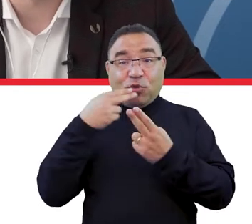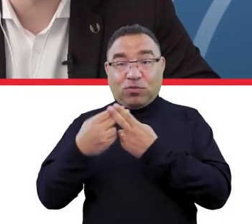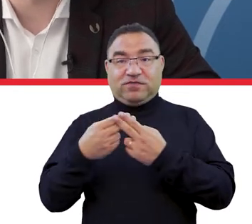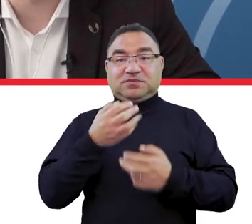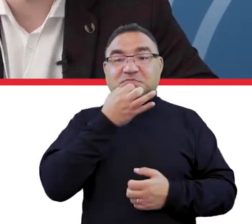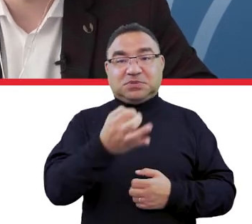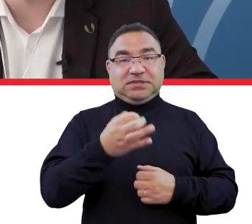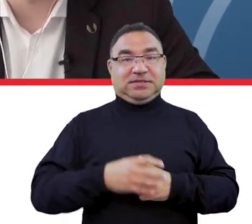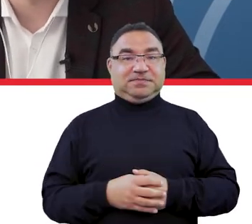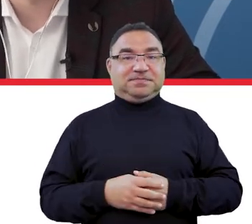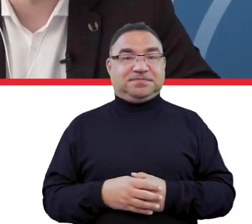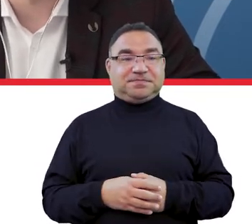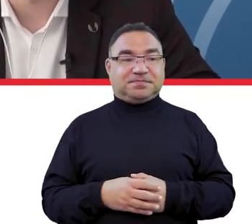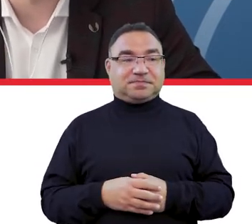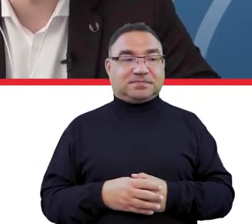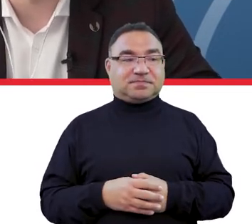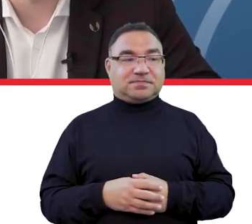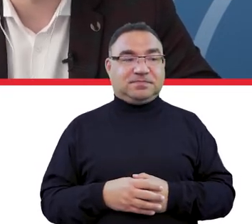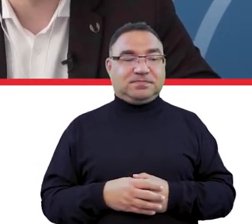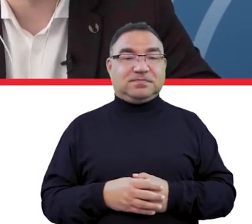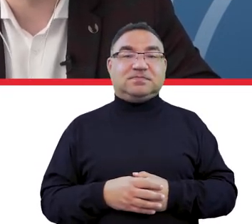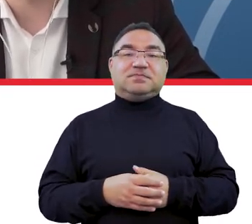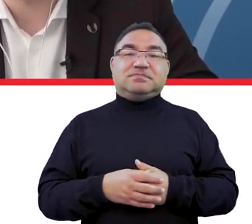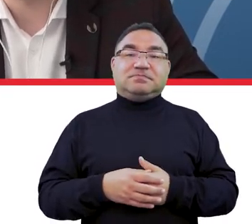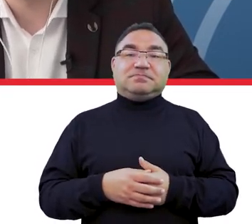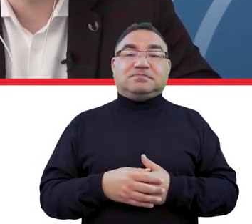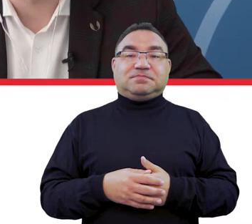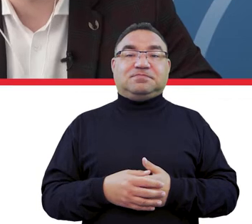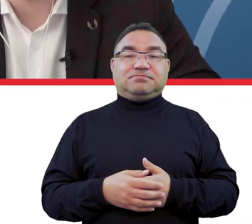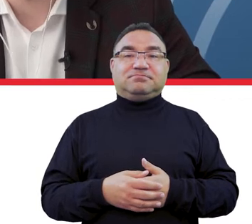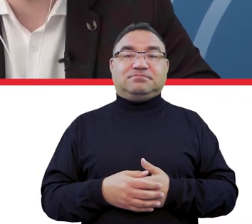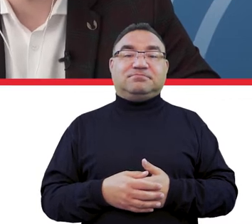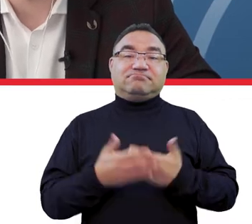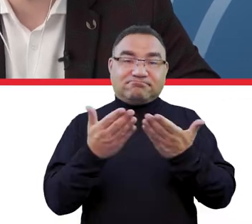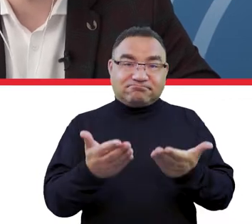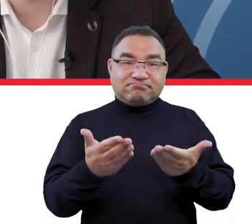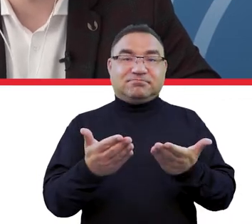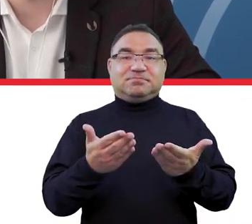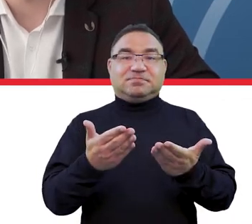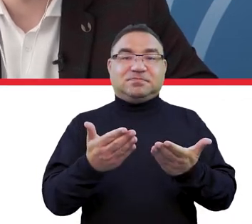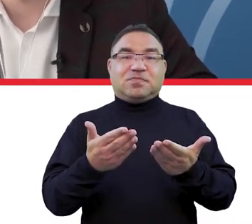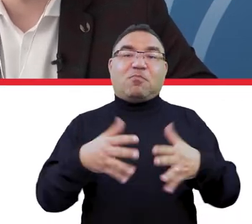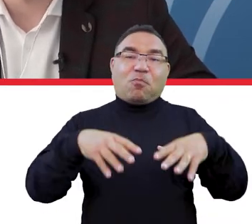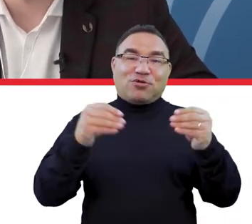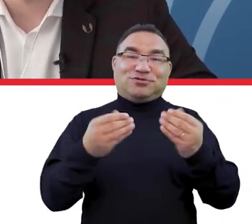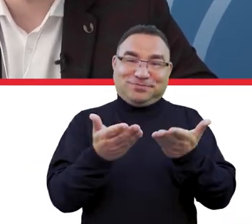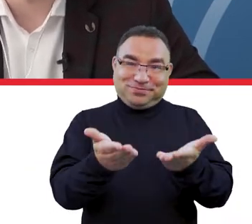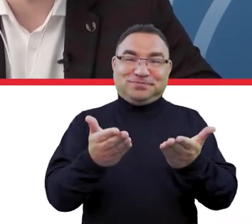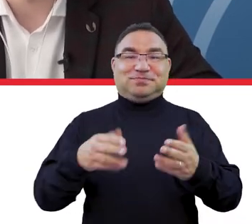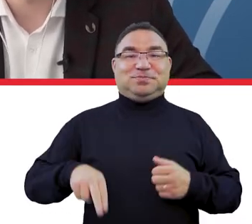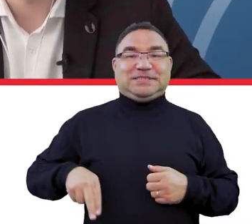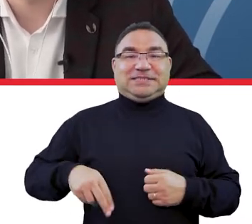odpowiedzi na pytania, które chcielibyśmy, aby uzyskali. Panie Ministrze, oddaję Panu głos w formie takiego